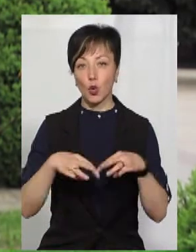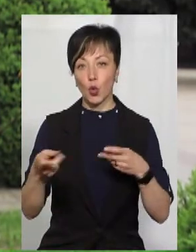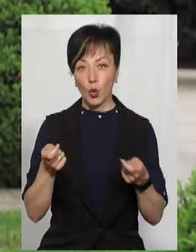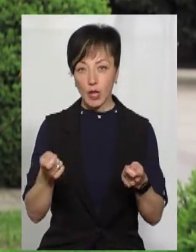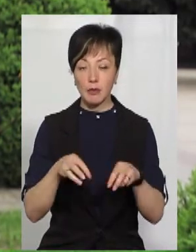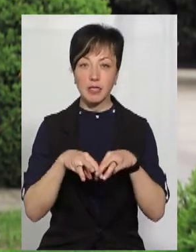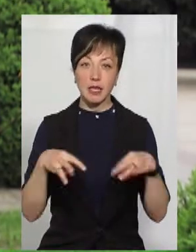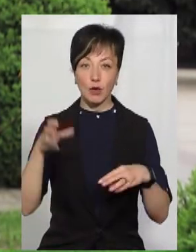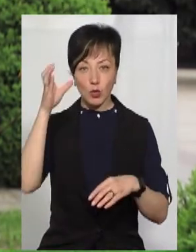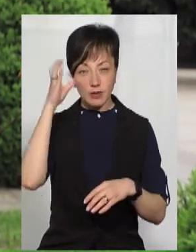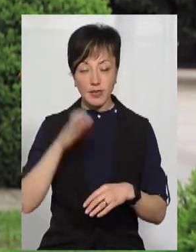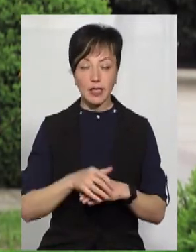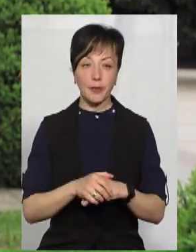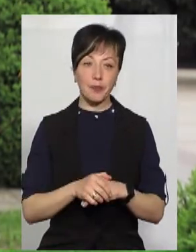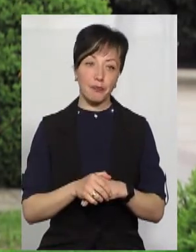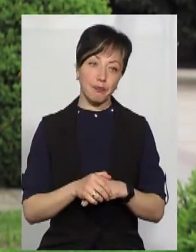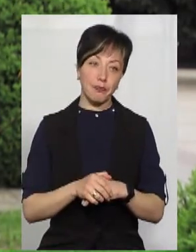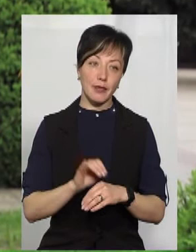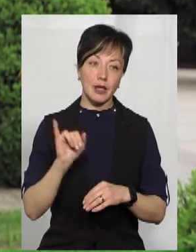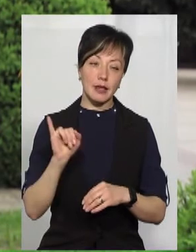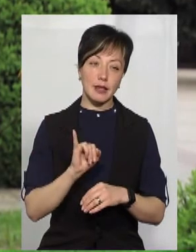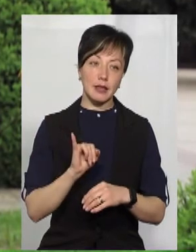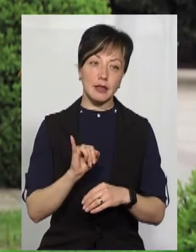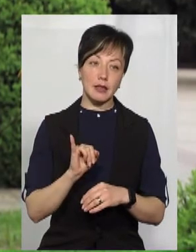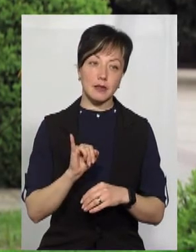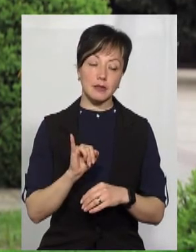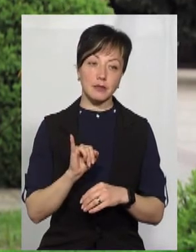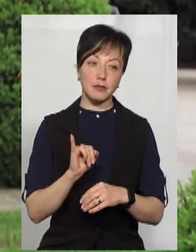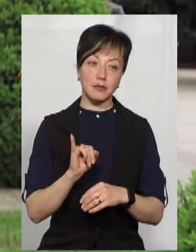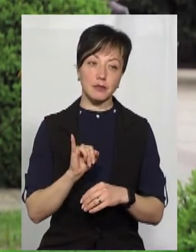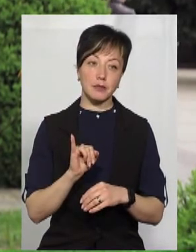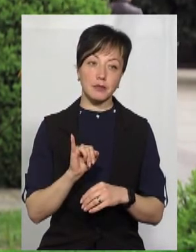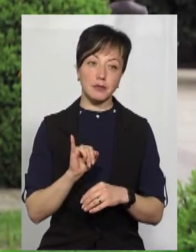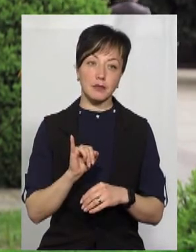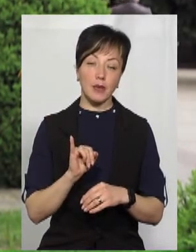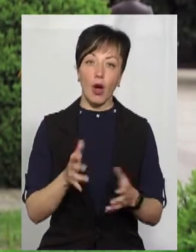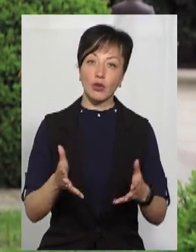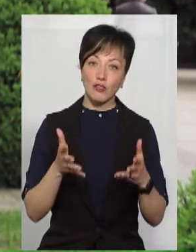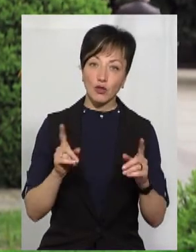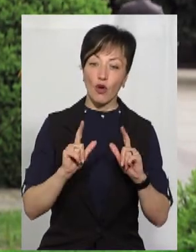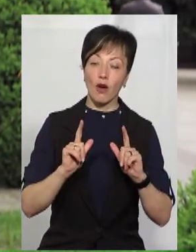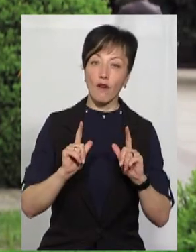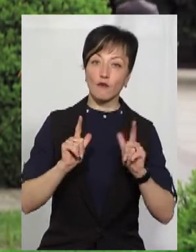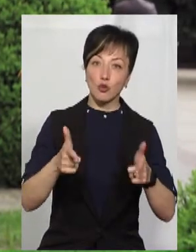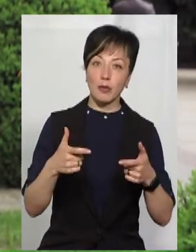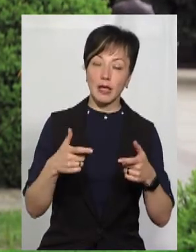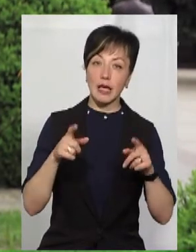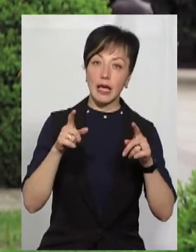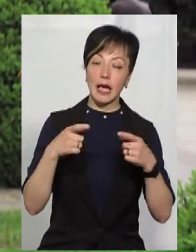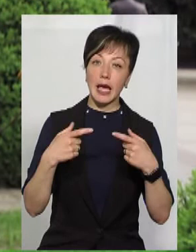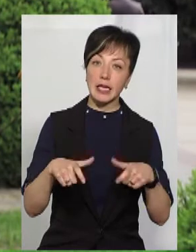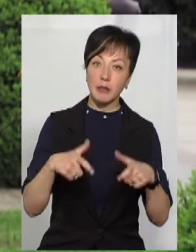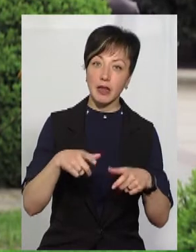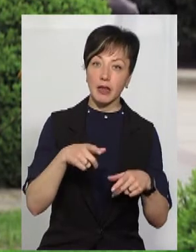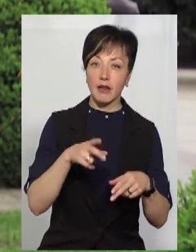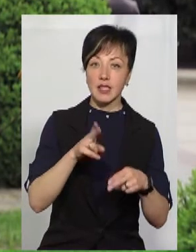відповідно, Міністерство освіти і науки. І очевидним є факт тому, що, чи це вступні іспити будуть проходити в гімназію, чи